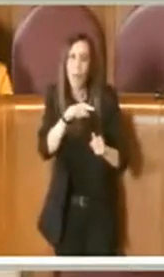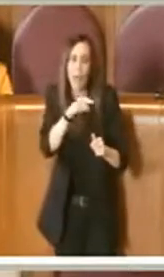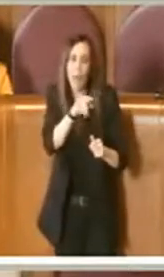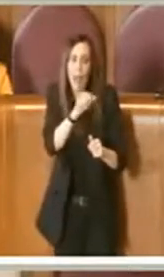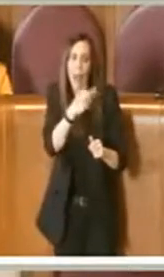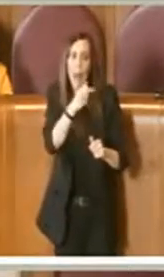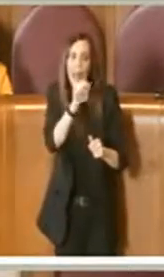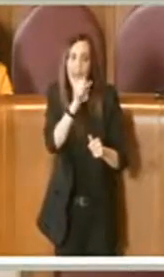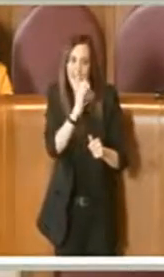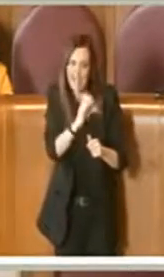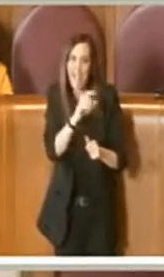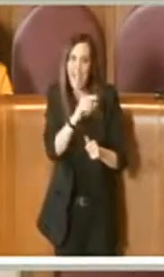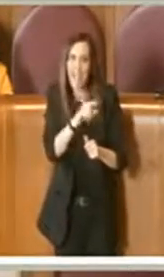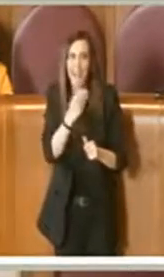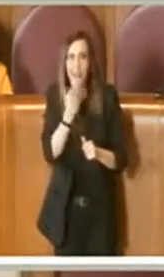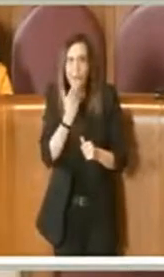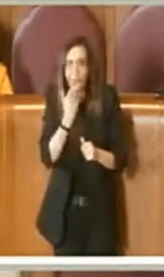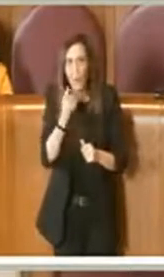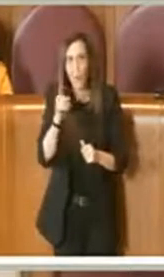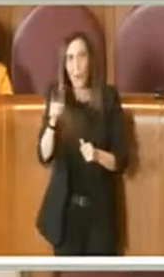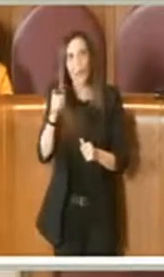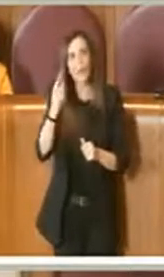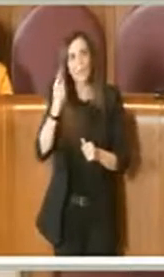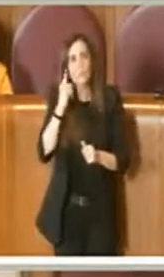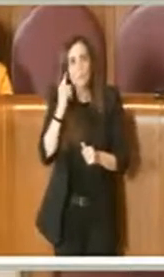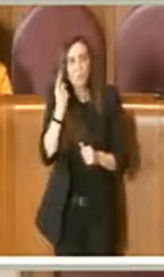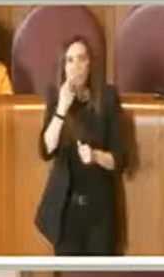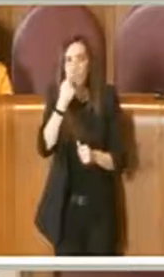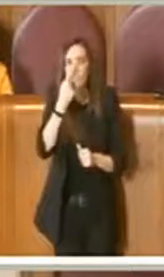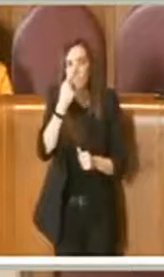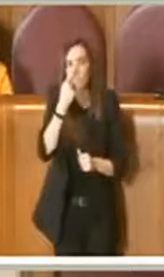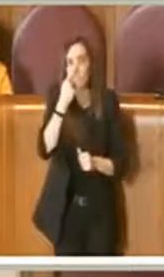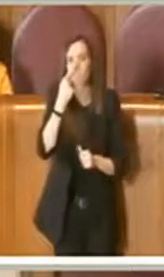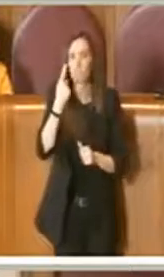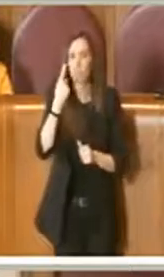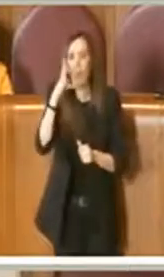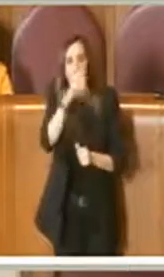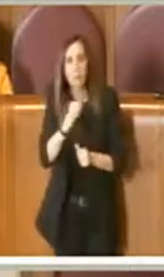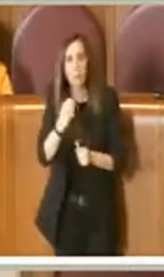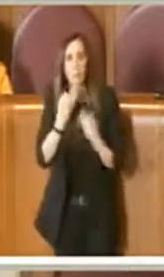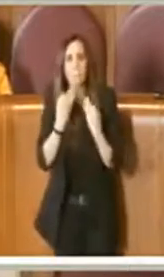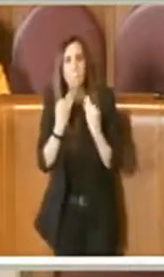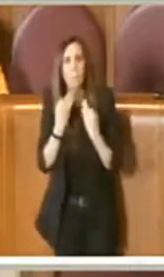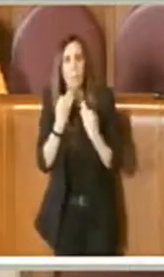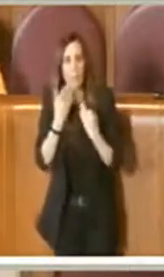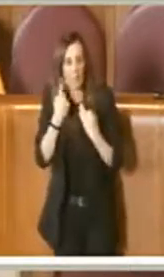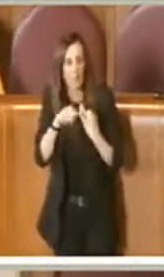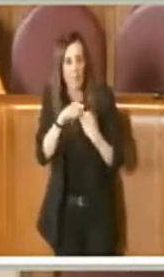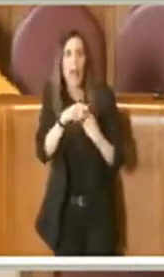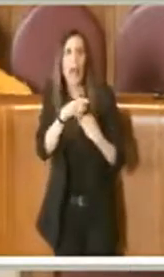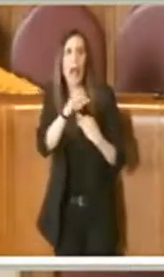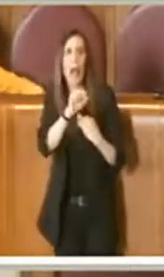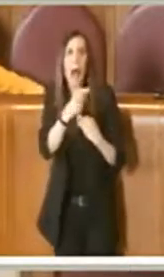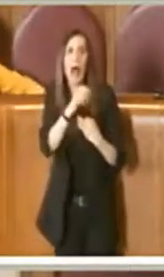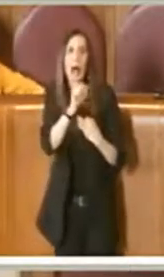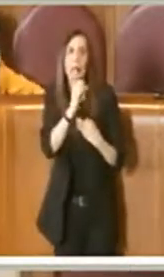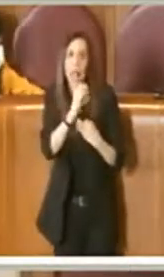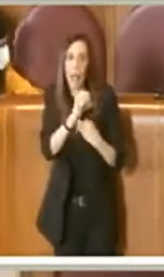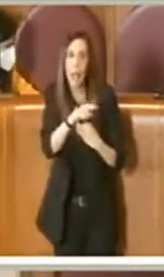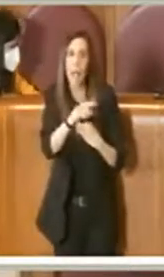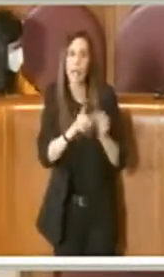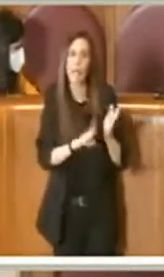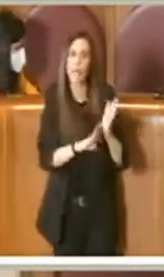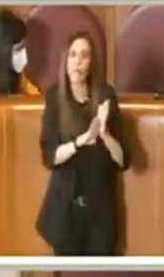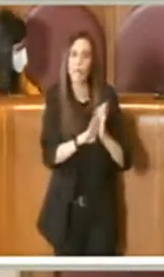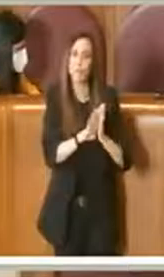vuol dire che effettivamente hanno il sentore che ATAC è in fase di risanamento. Quando noi stiamo assumendo altre persone, stiamo assumendo